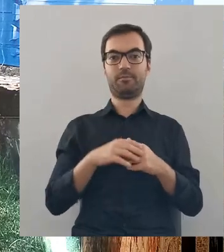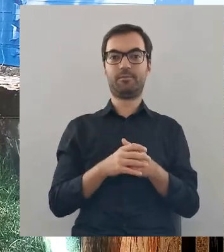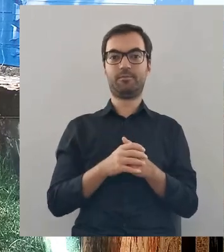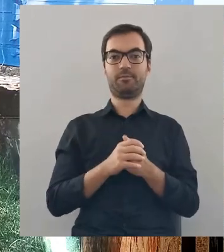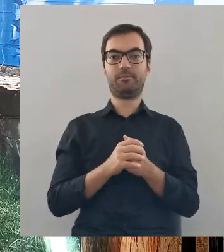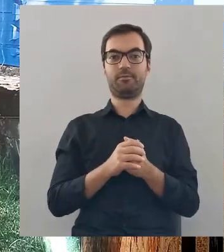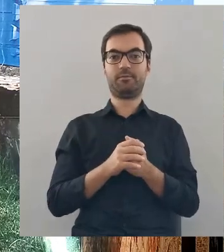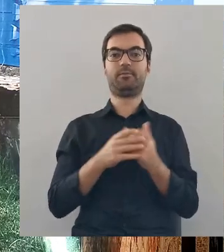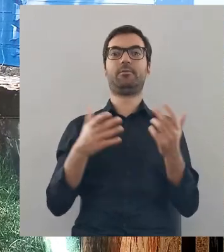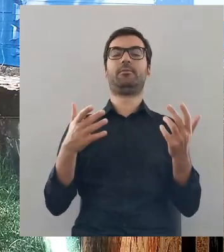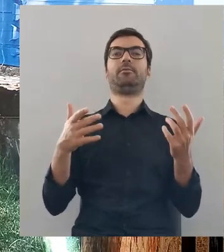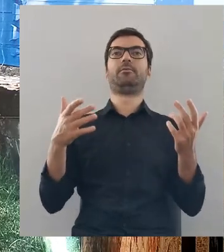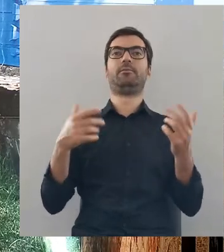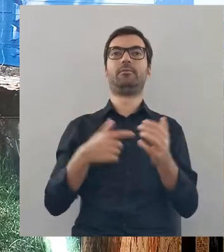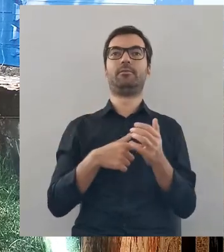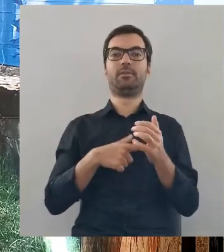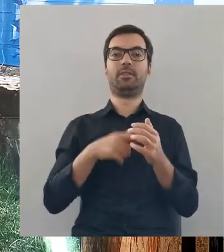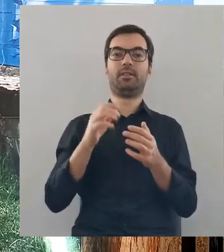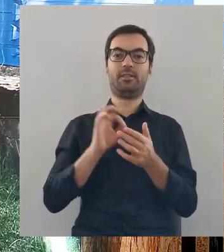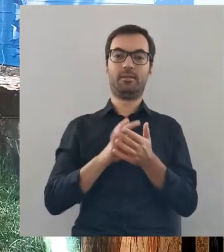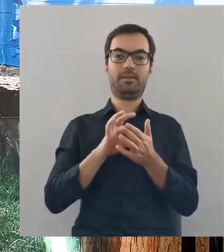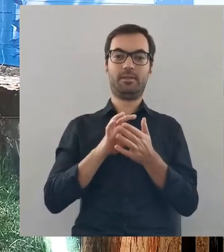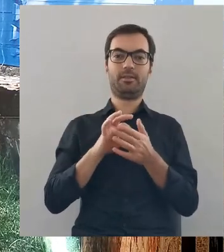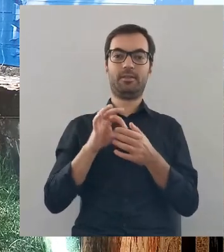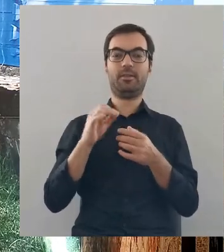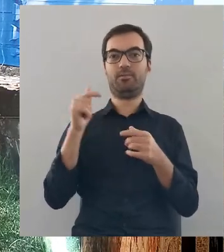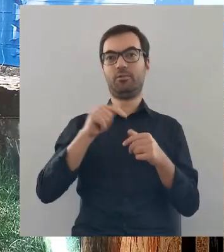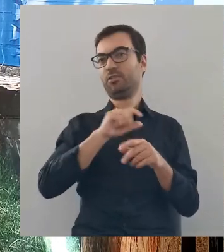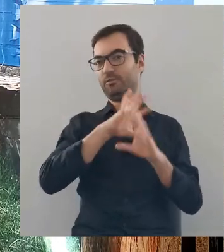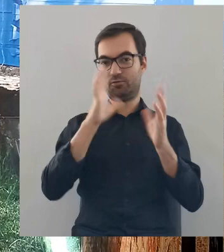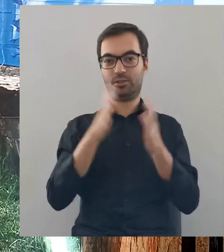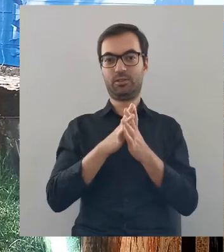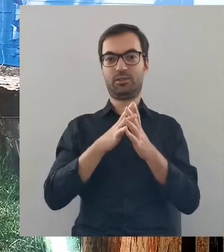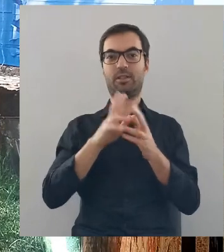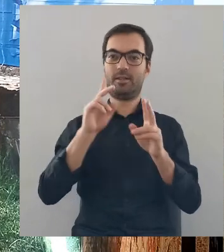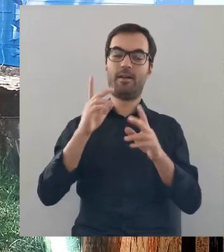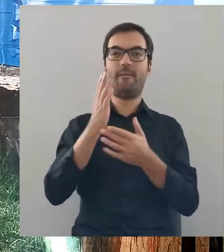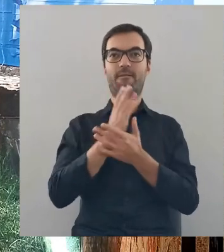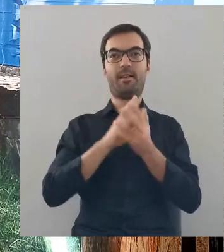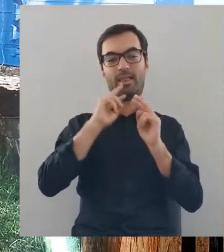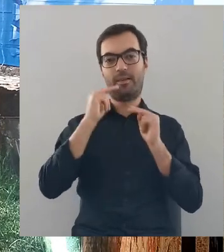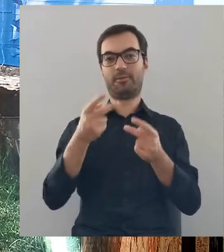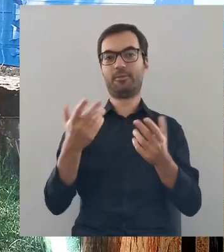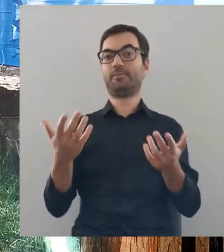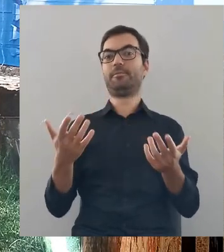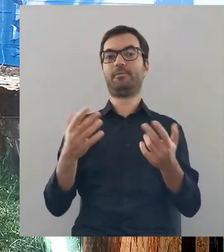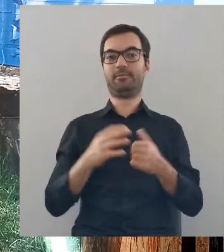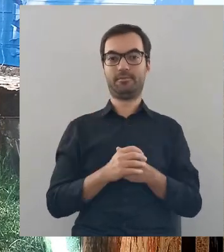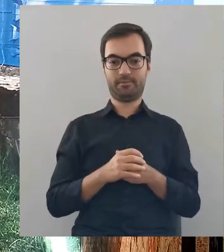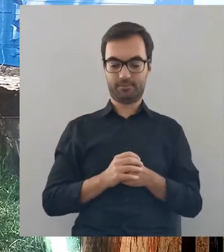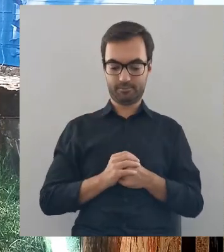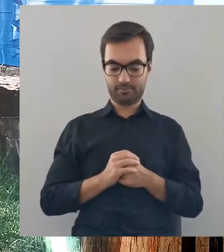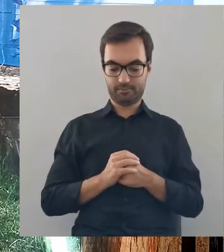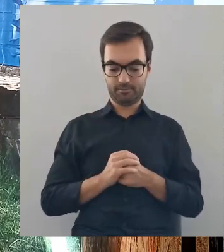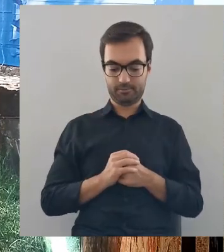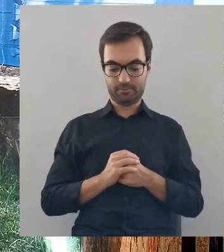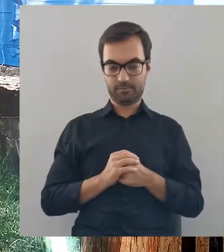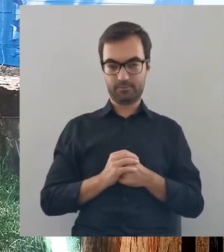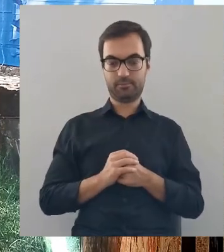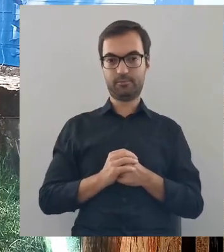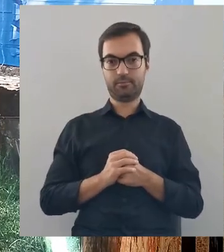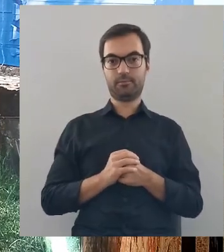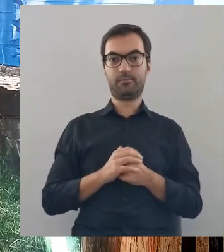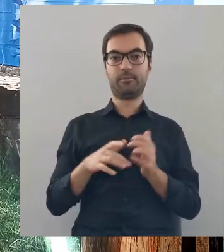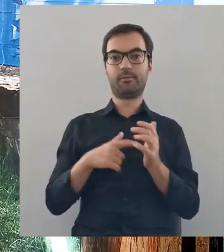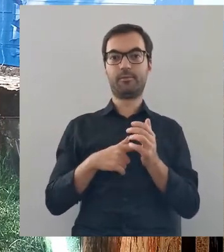w nazwie nawet tego księstwa, no to przecież są tam sami, więc trzeba ich wszystkich ponawracać. No i